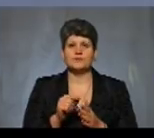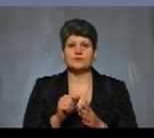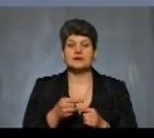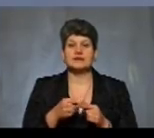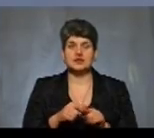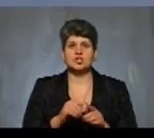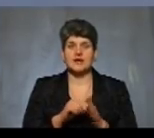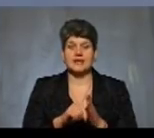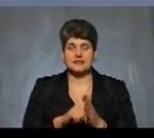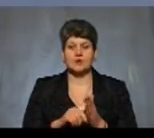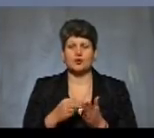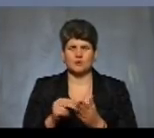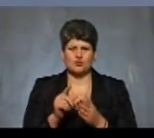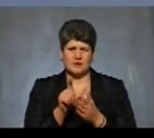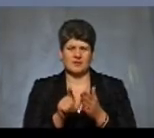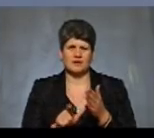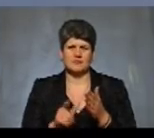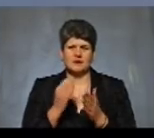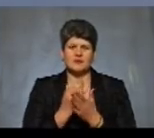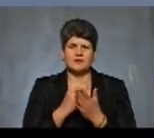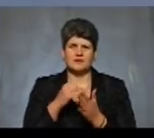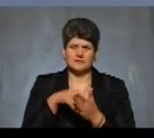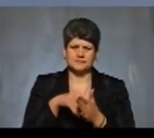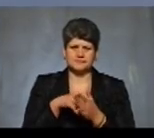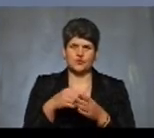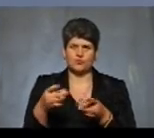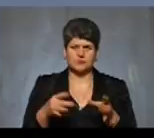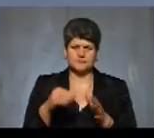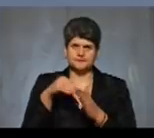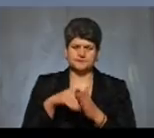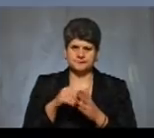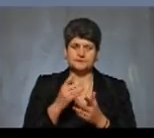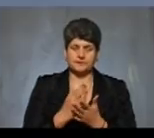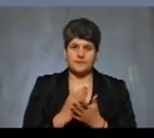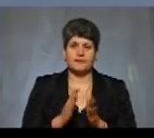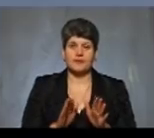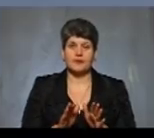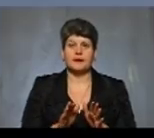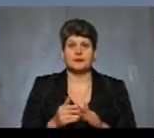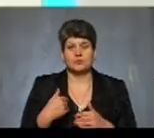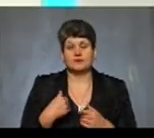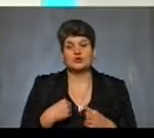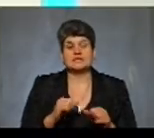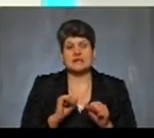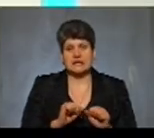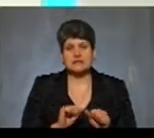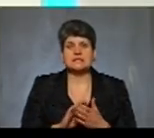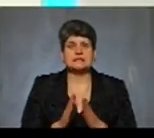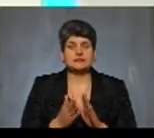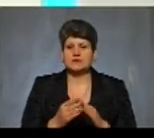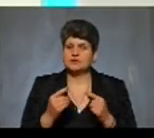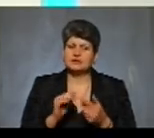безпосередньо, коли ми придбуваємо даний вироб медичного призначення. Тобто тут ситуація зовсім